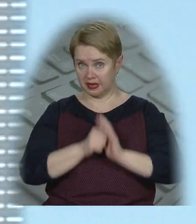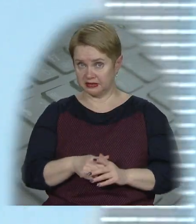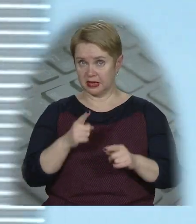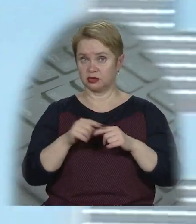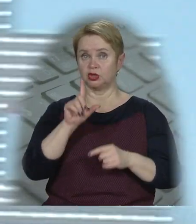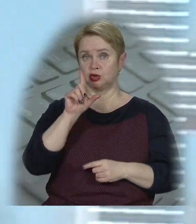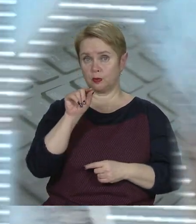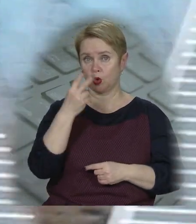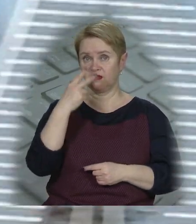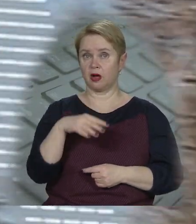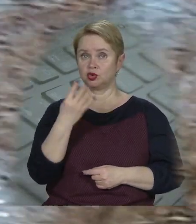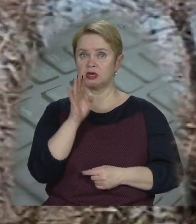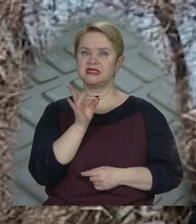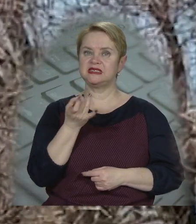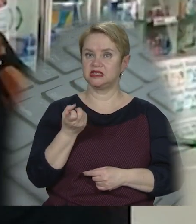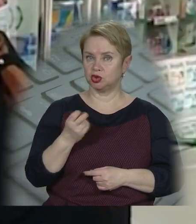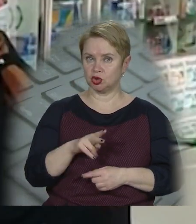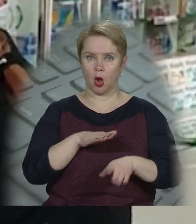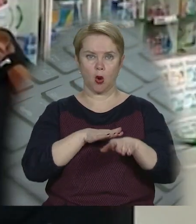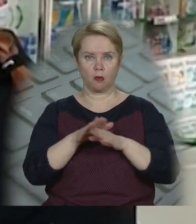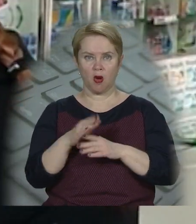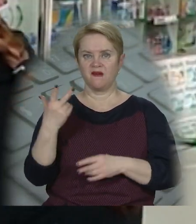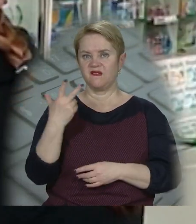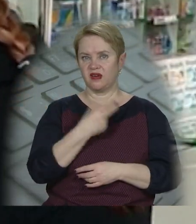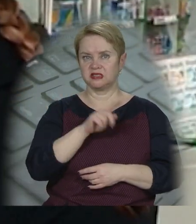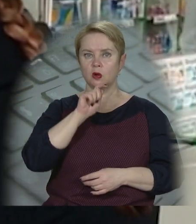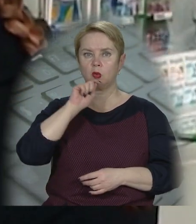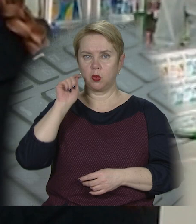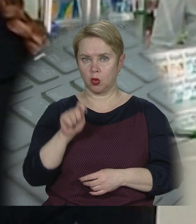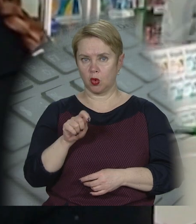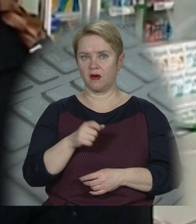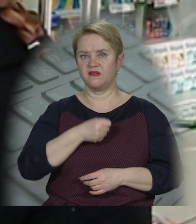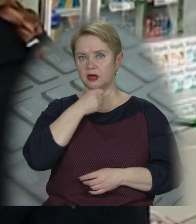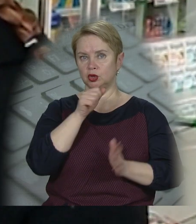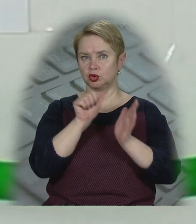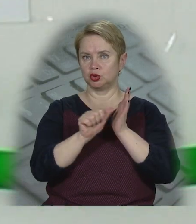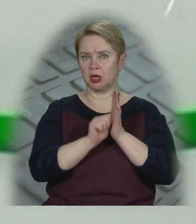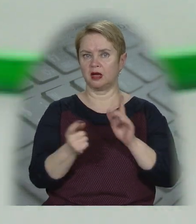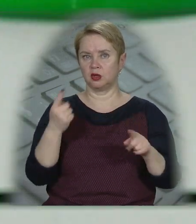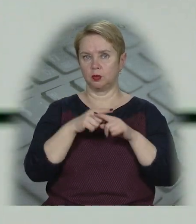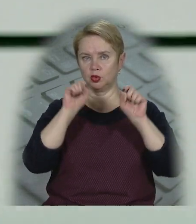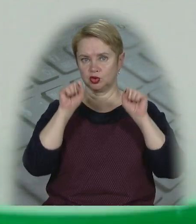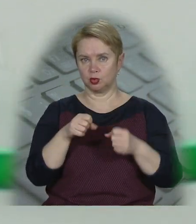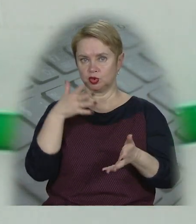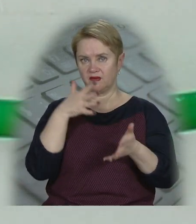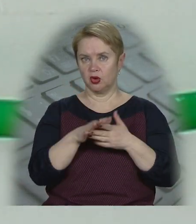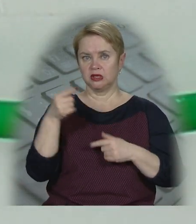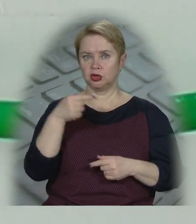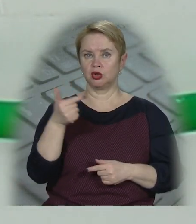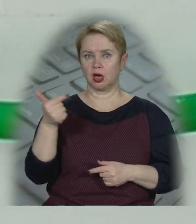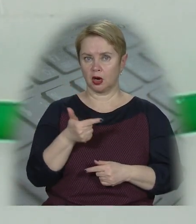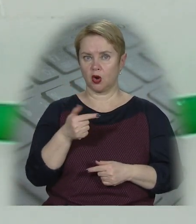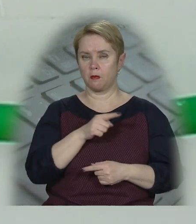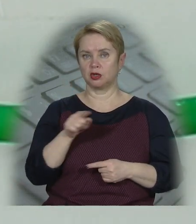А вже з понеділка, 24 січня, повністю вакциновані українці віком 60 плюс зможуть витратити